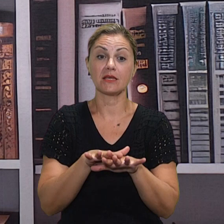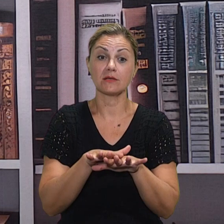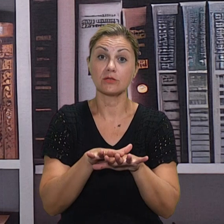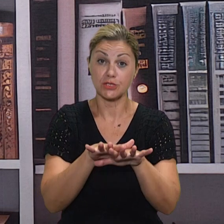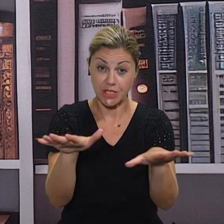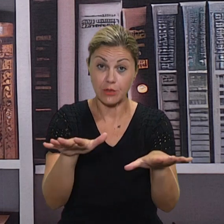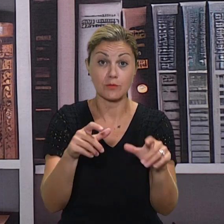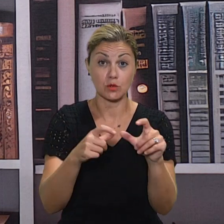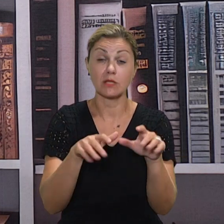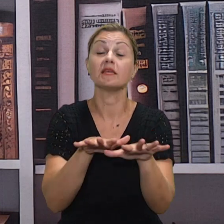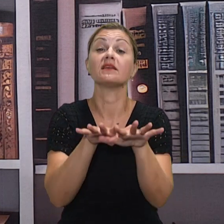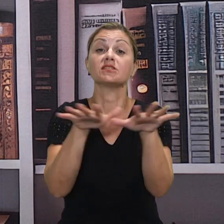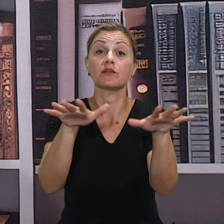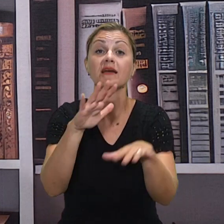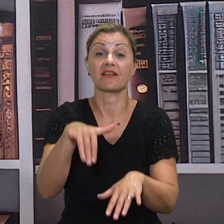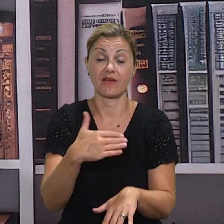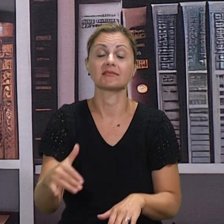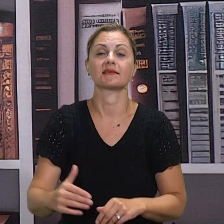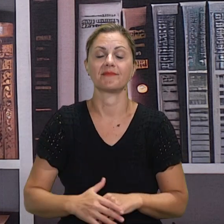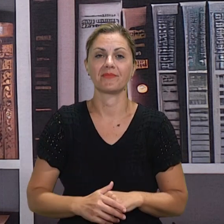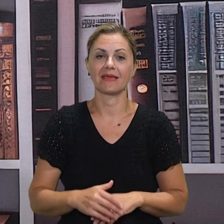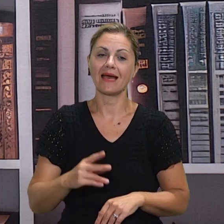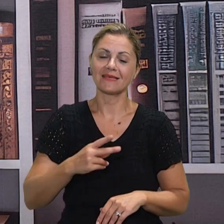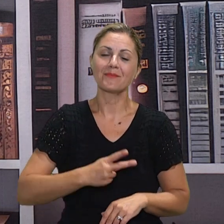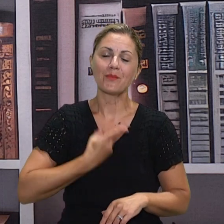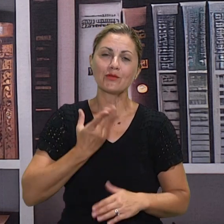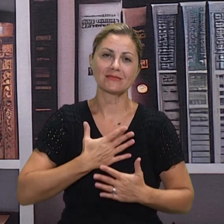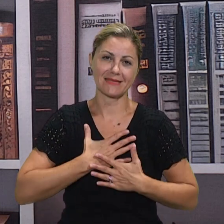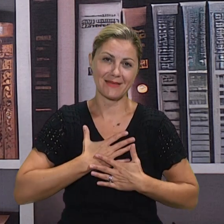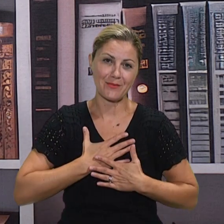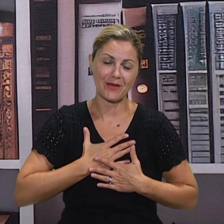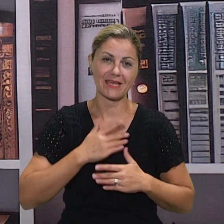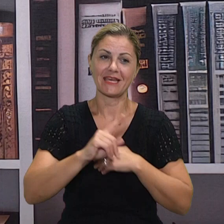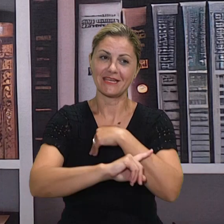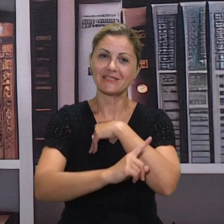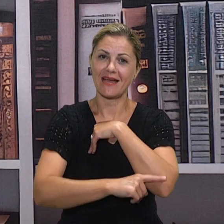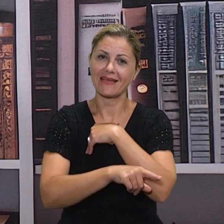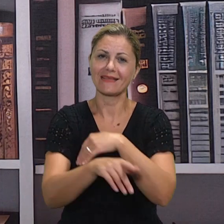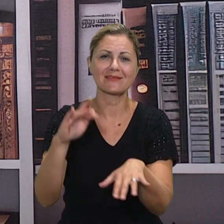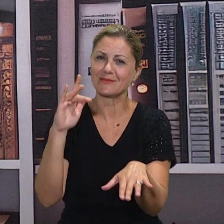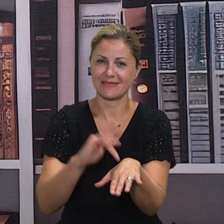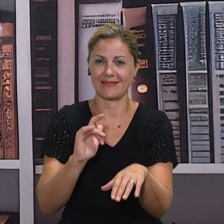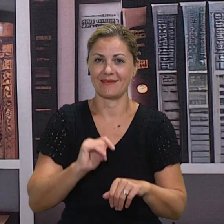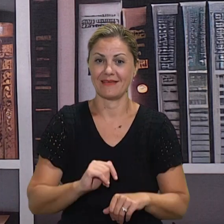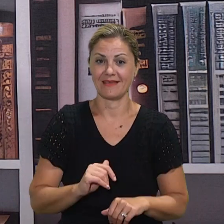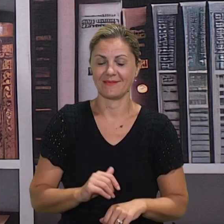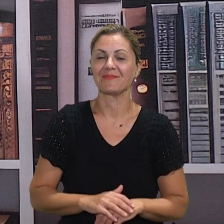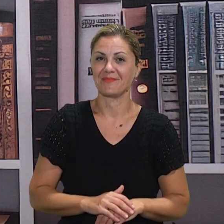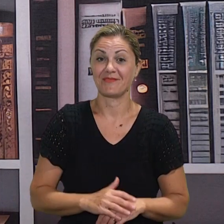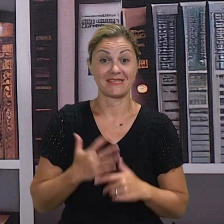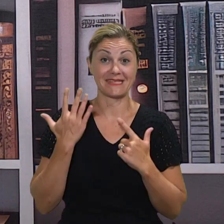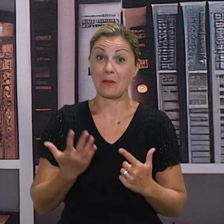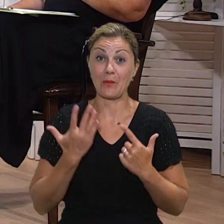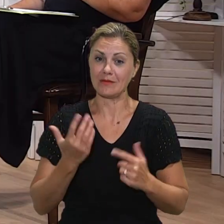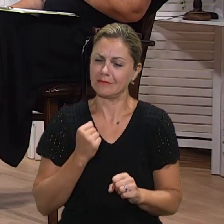naše. Tako da mogu istinom biti ponos na svoje učenike. A isto tako i na projekte da nisu dobri, ne bi trajale oveć sedmu